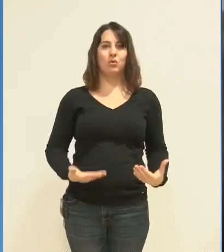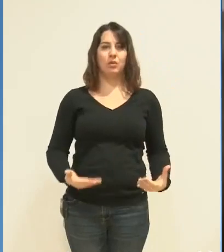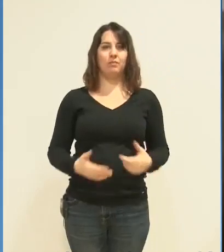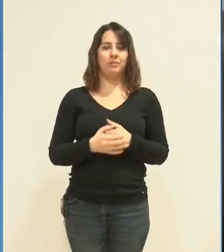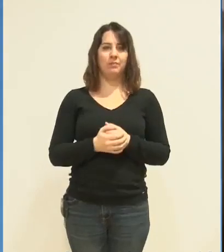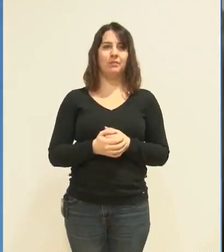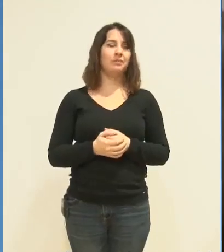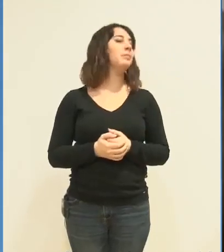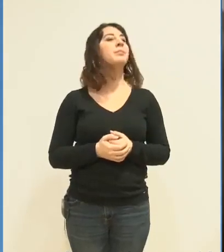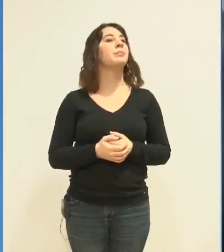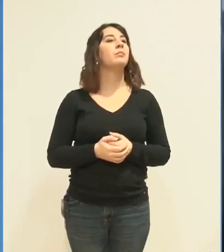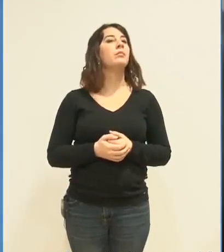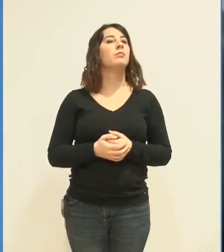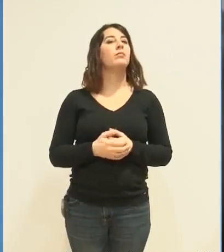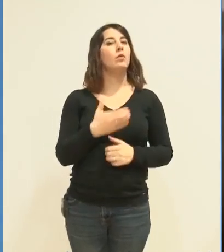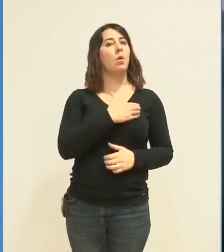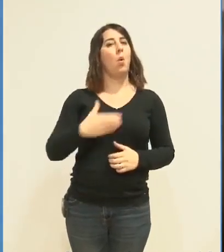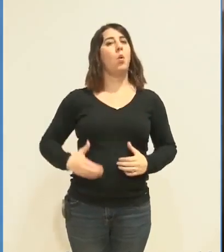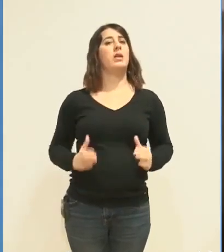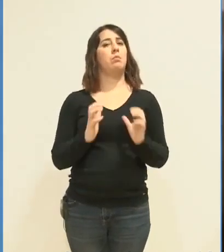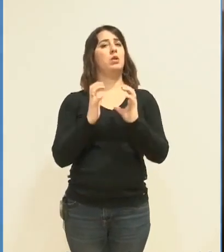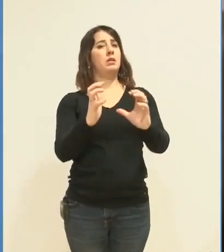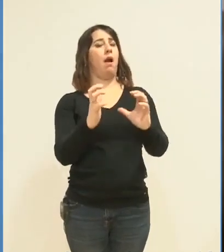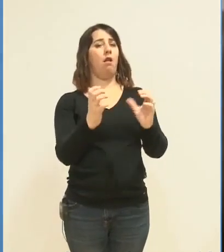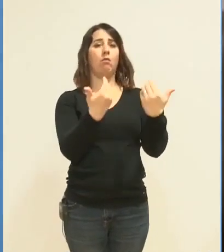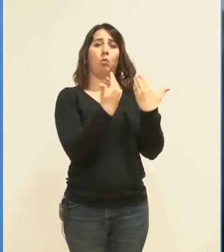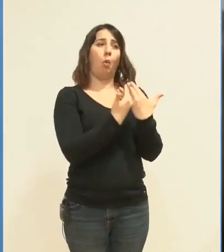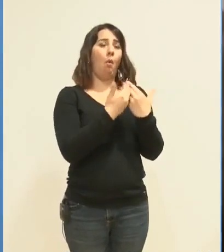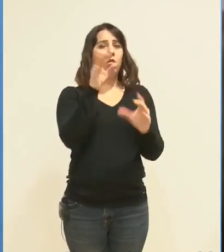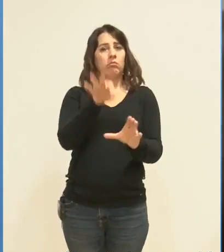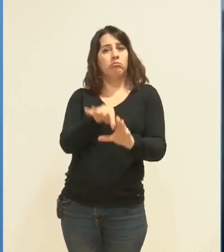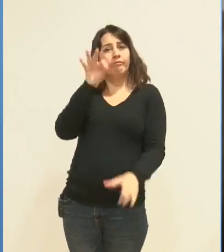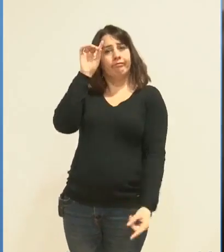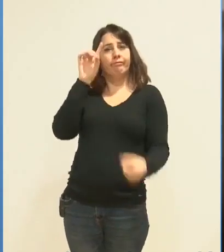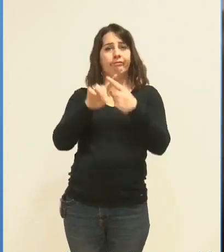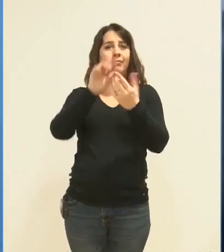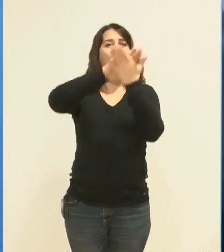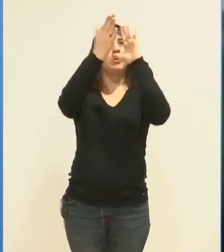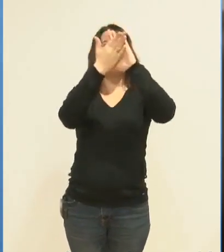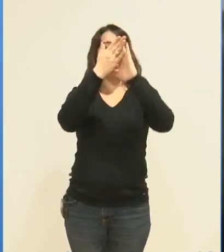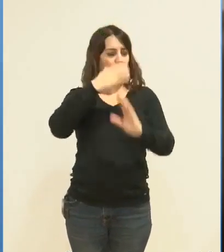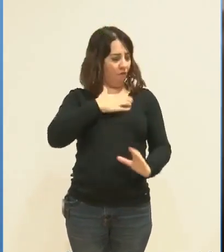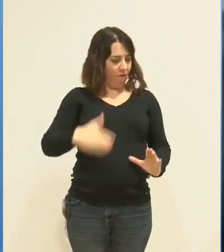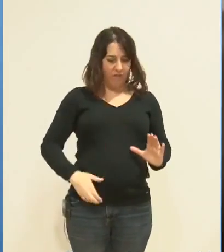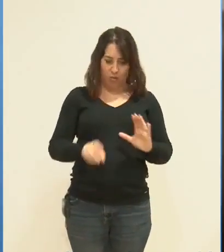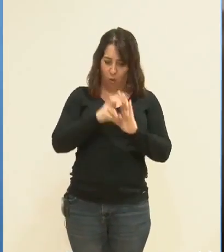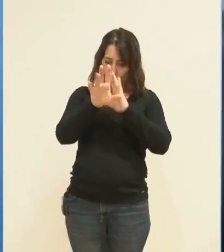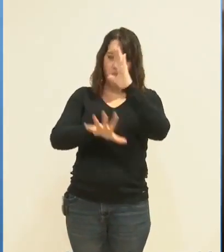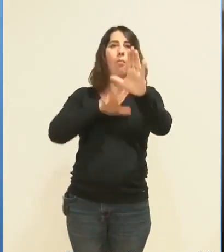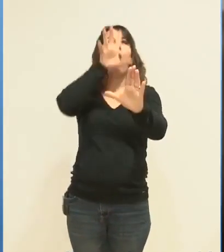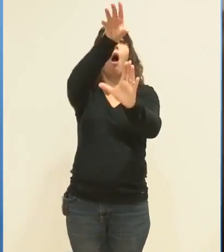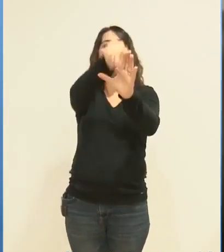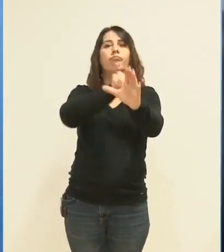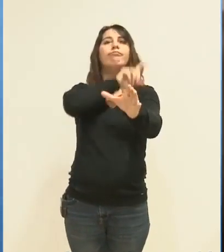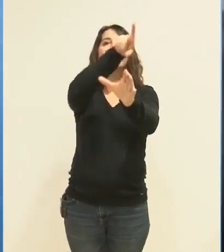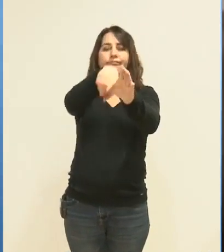Il est effectivement demandé au Conseil municipal de se prononcer au sujet de l'adhésion de la Ville de Grenoble à l'Association nationale